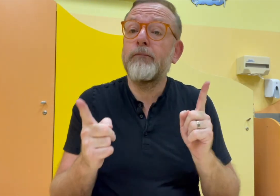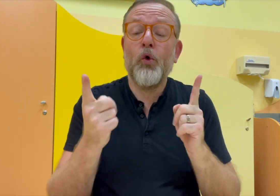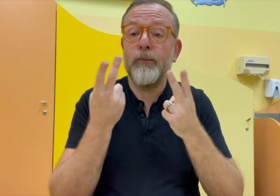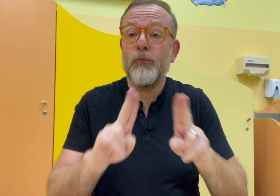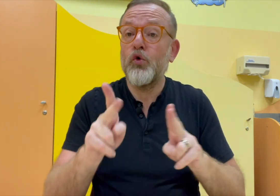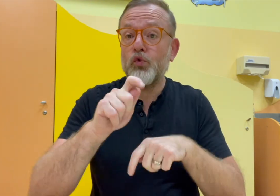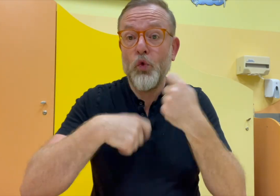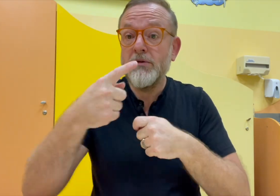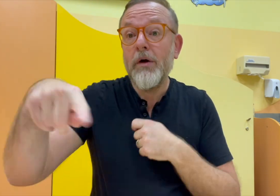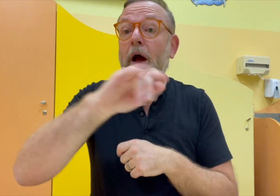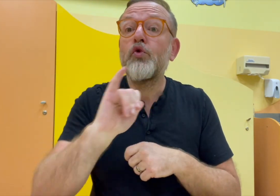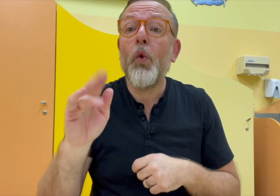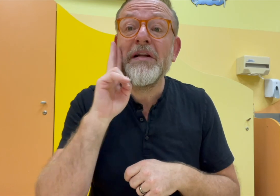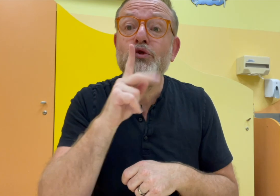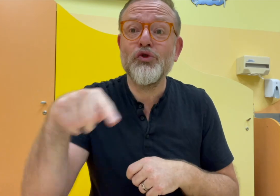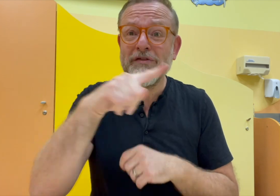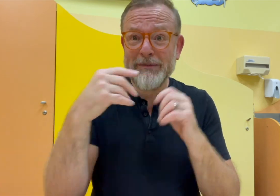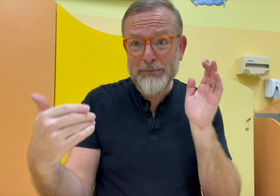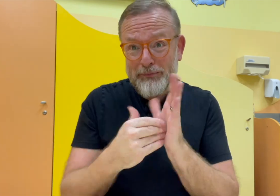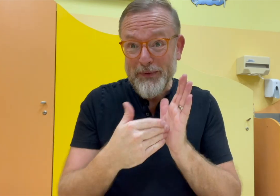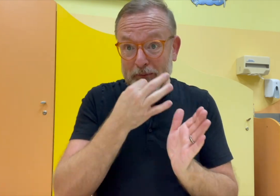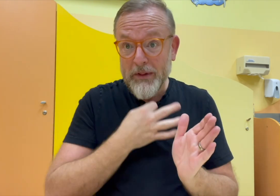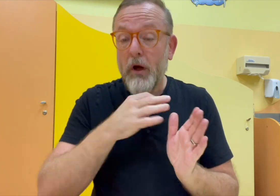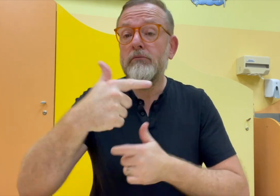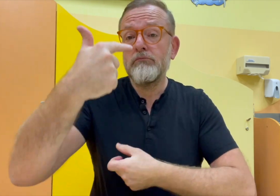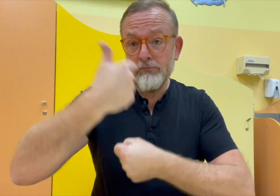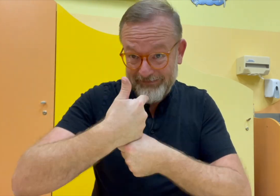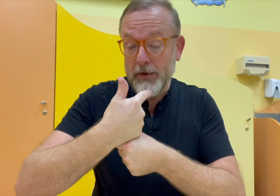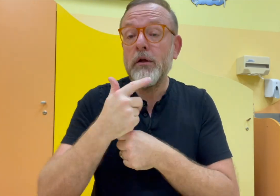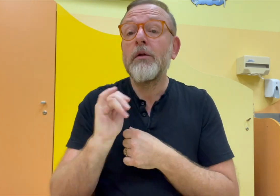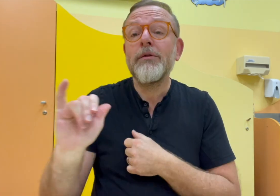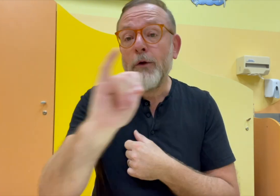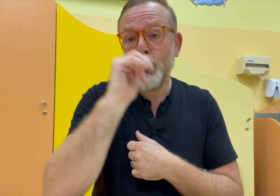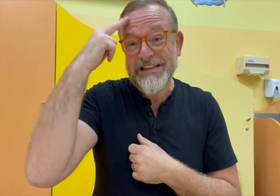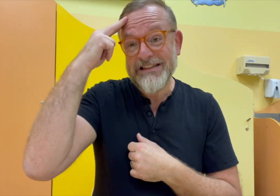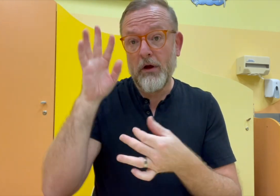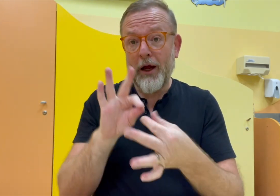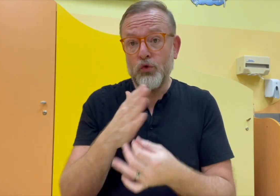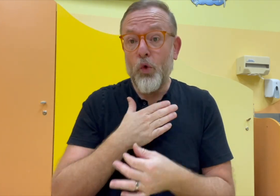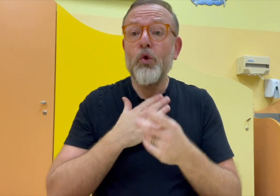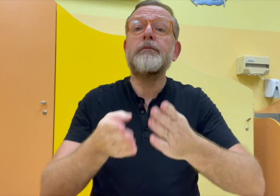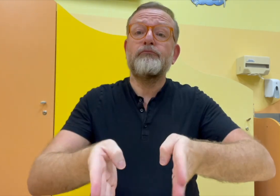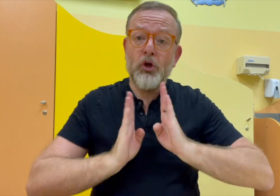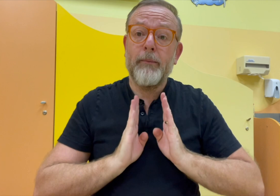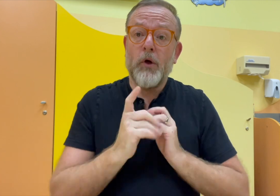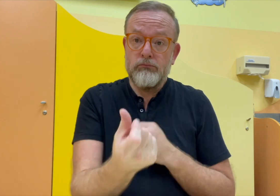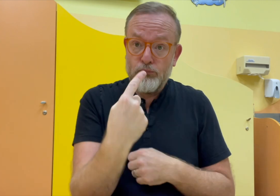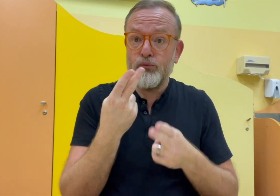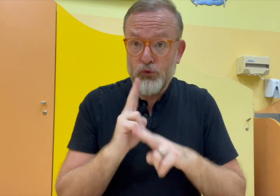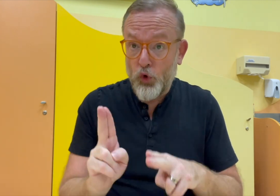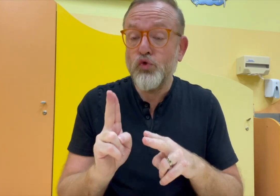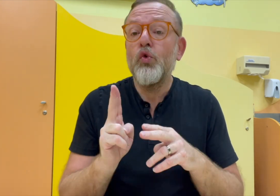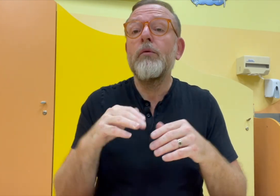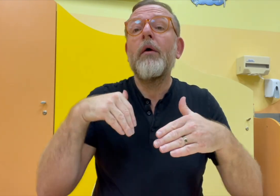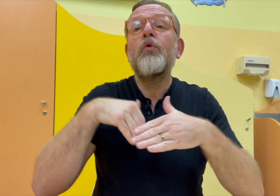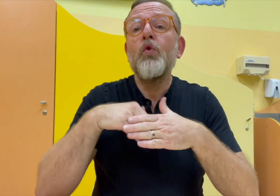přepošle. Ti z vás, kteří jsou neslyšící a budou chtít se ptát v českém znakovém jazyce, můžete mi video poslat na